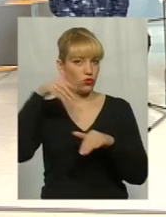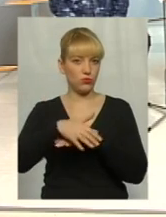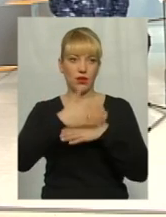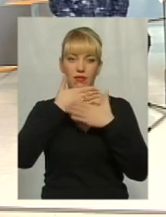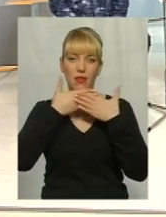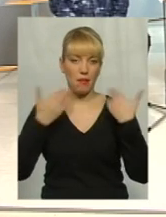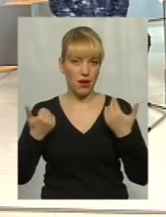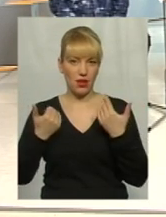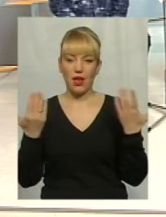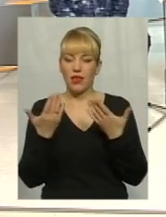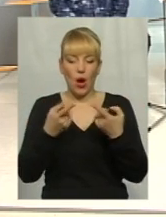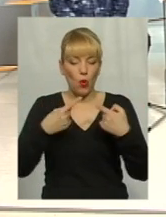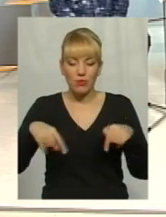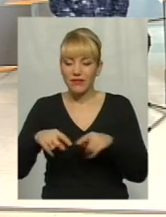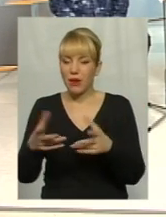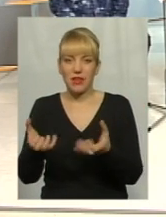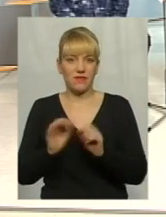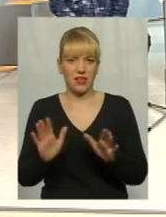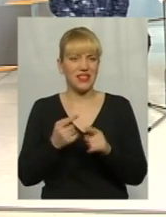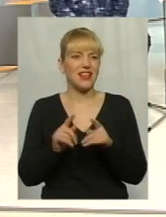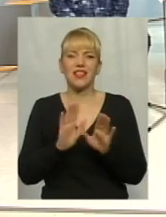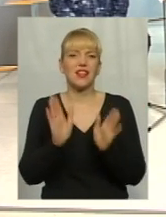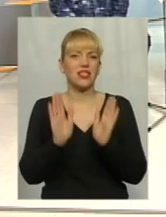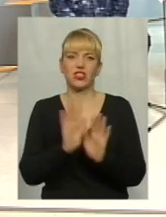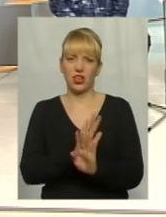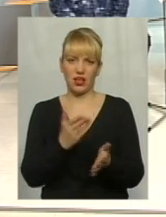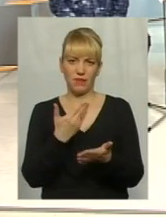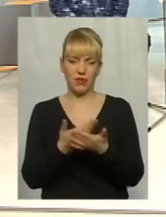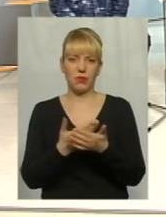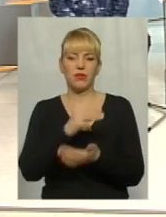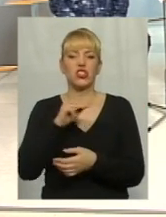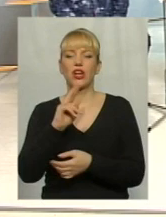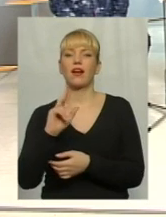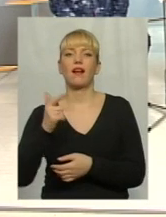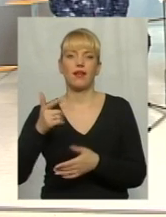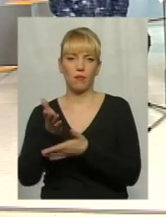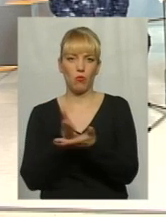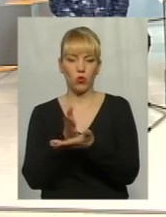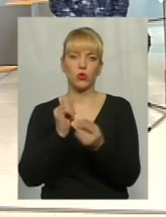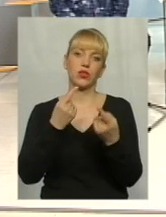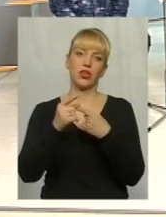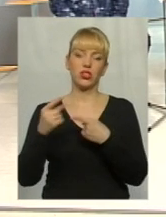тому що, яку б сферу ми не взяли, це ж не лише, скажімо, ЖКХ, послуги і всі інші речі. От я